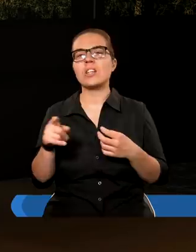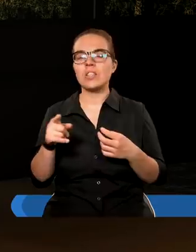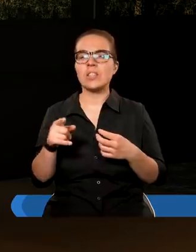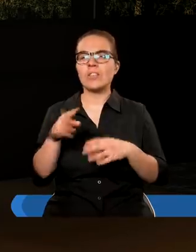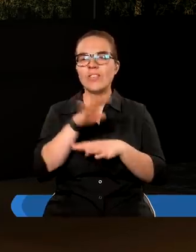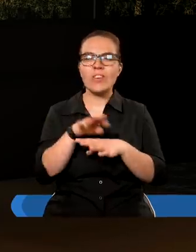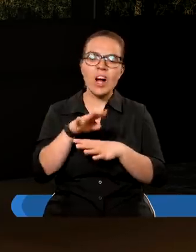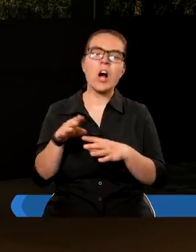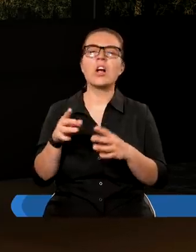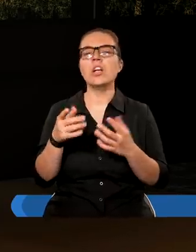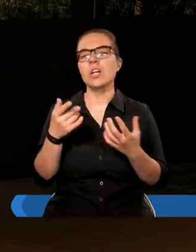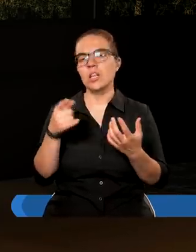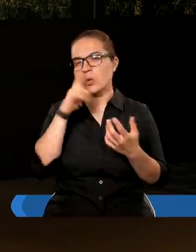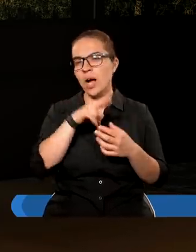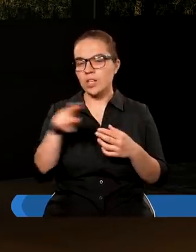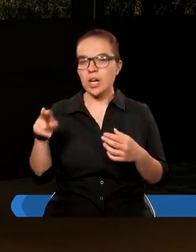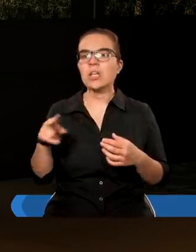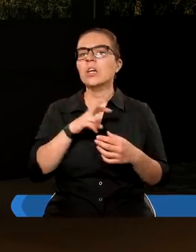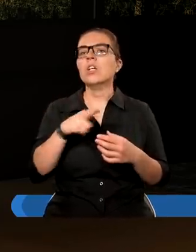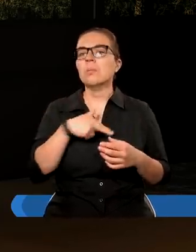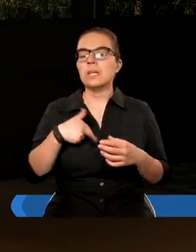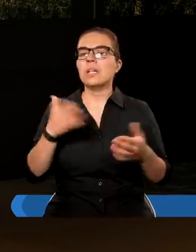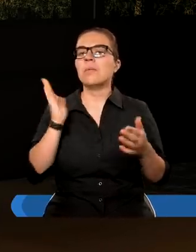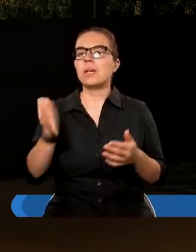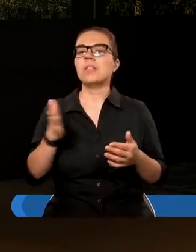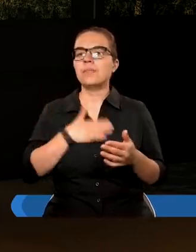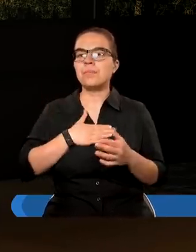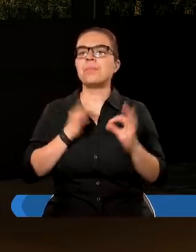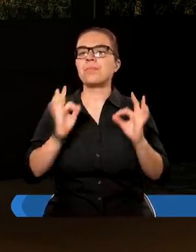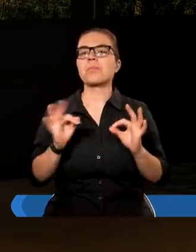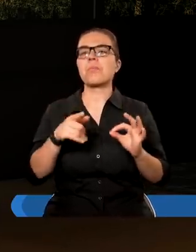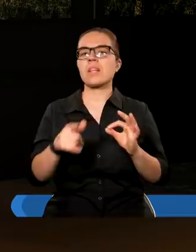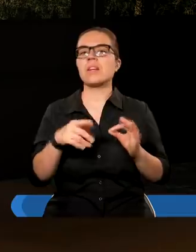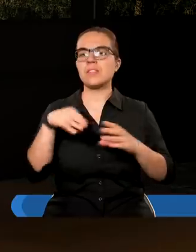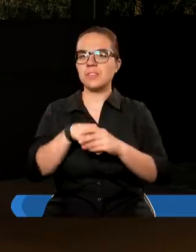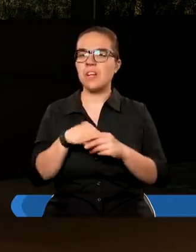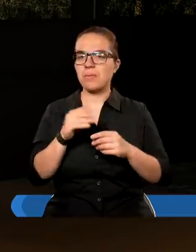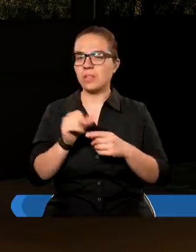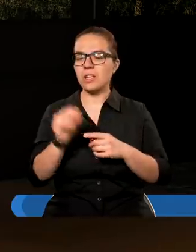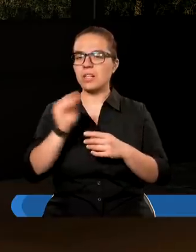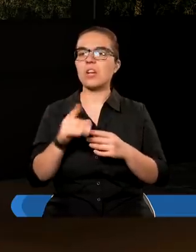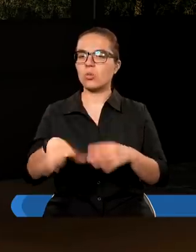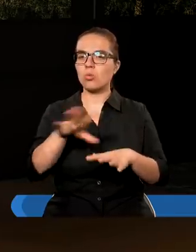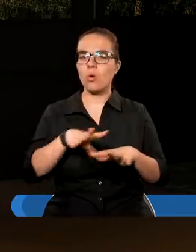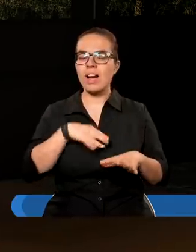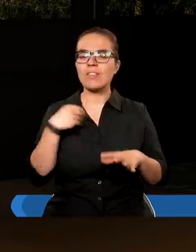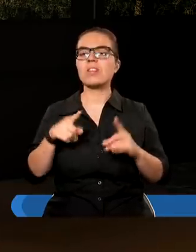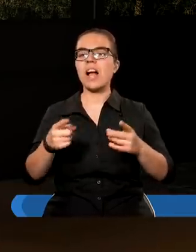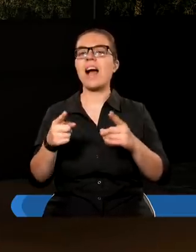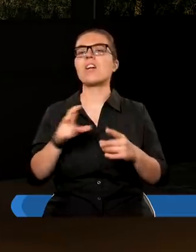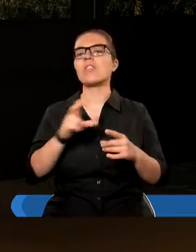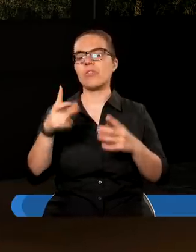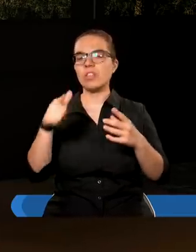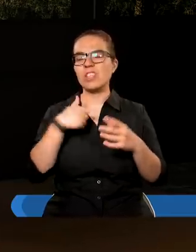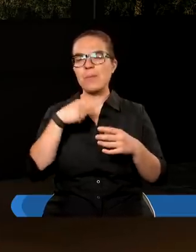się złe rzeczy, czy my będziemy mieli tyle tego światła w sobie, tyle tego Ducha Świętego, żeby w tych